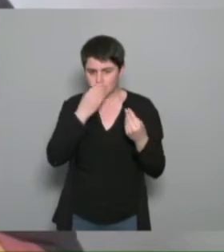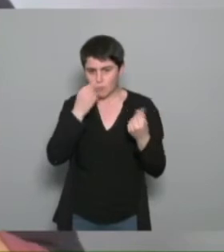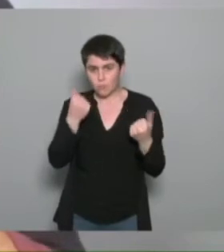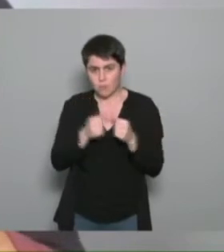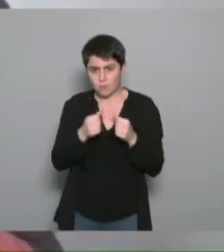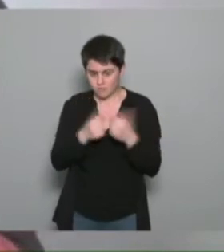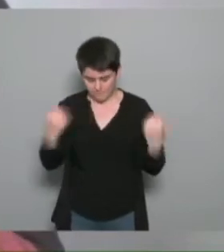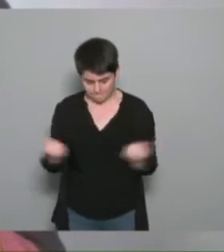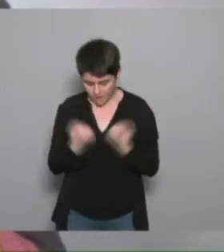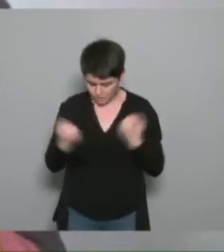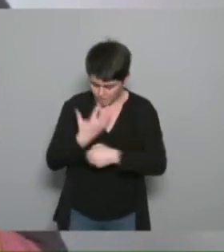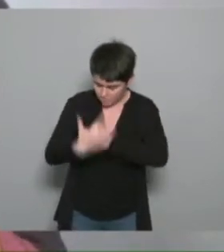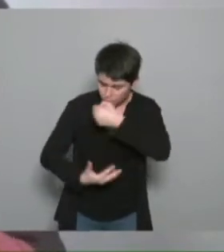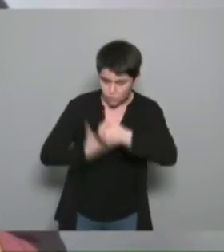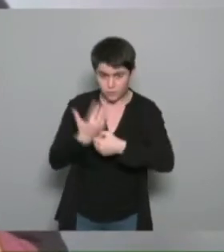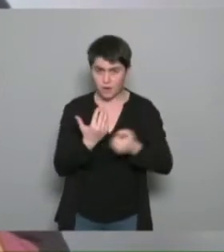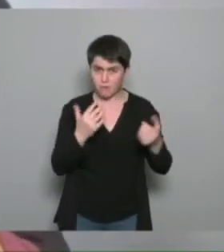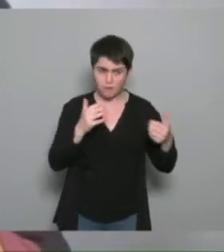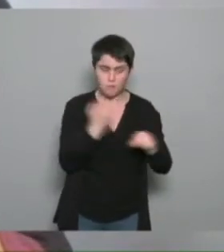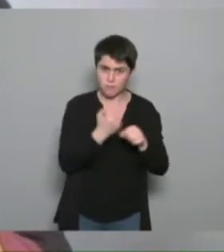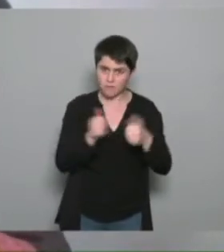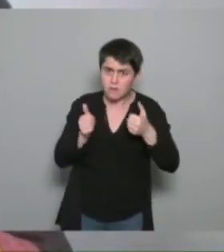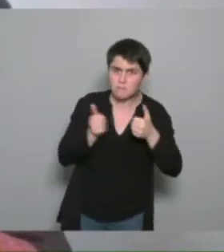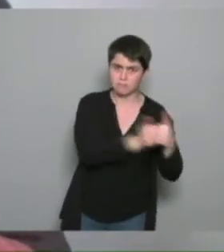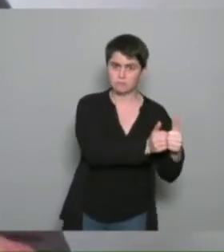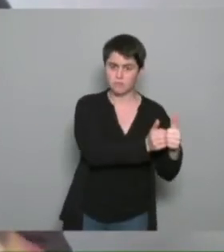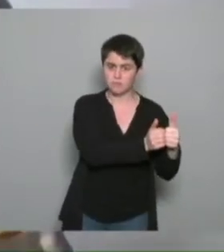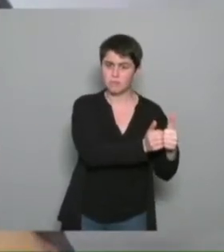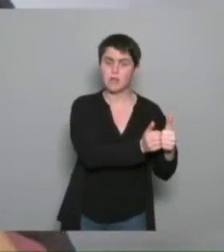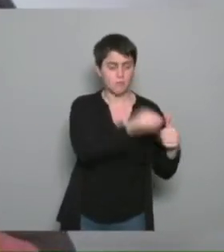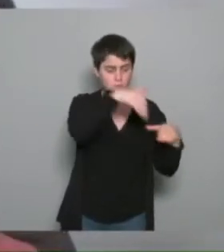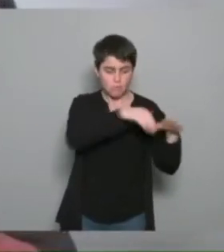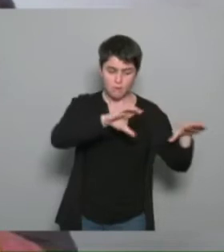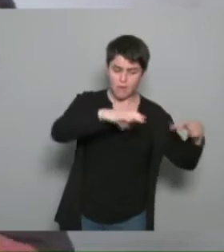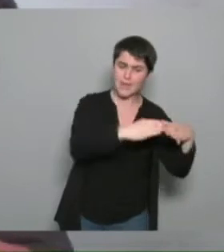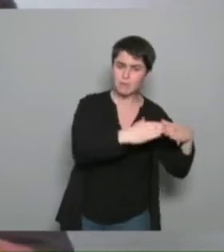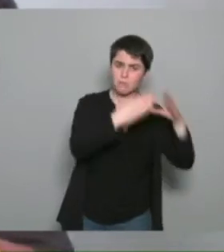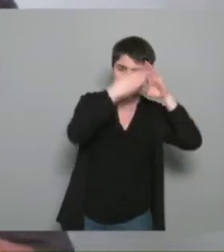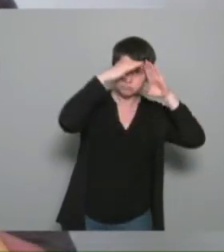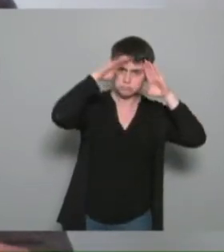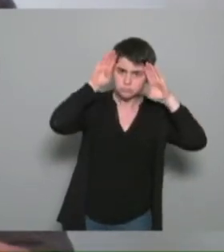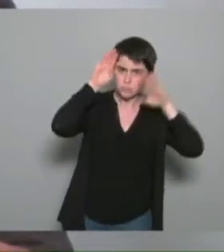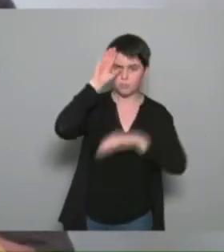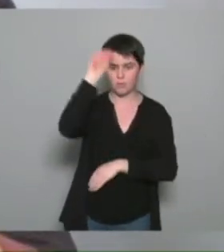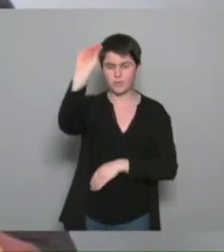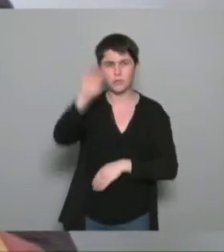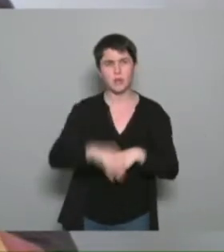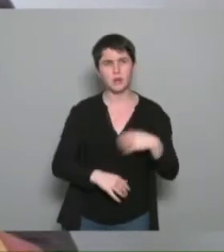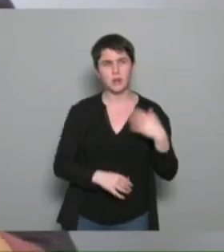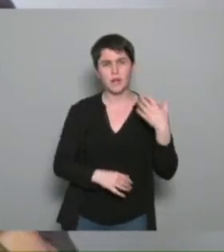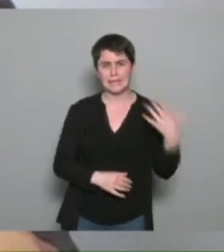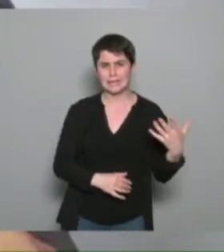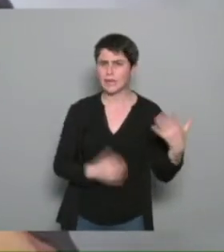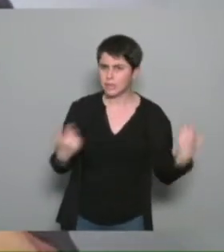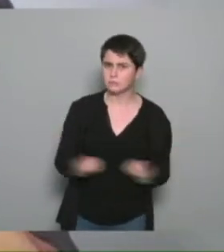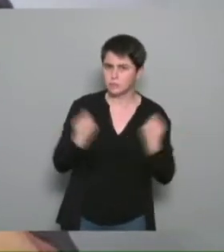ans dans ce cabinet où je faisais partie d'une équipe pluridisciplinaire on était 5 entraîneurs et il